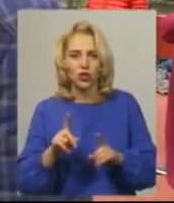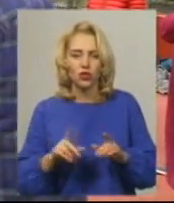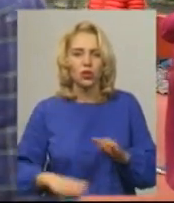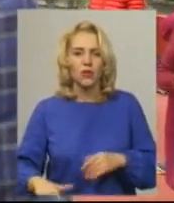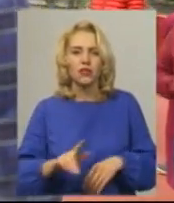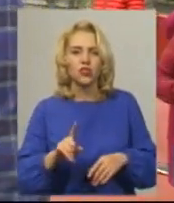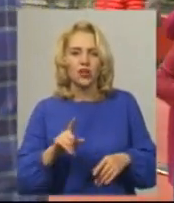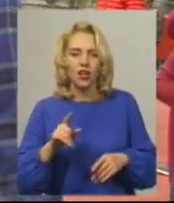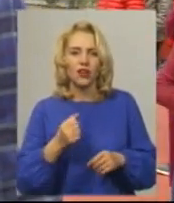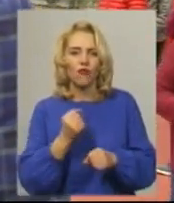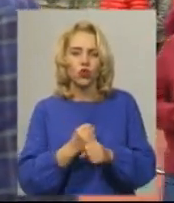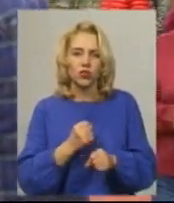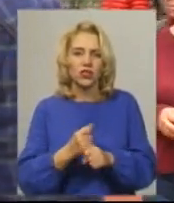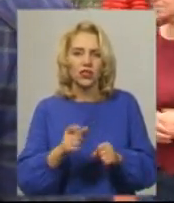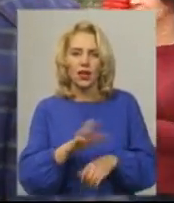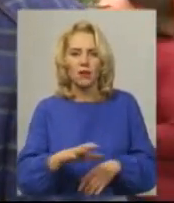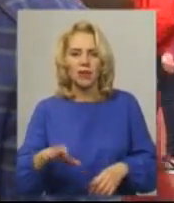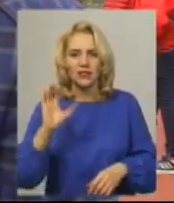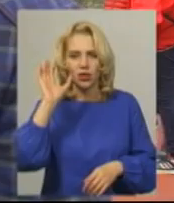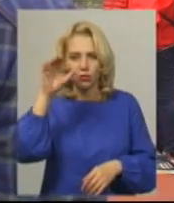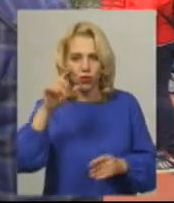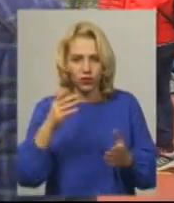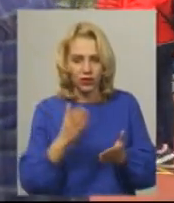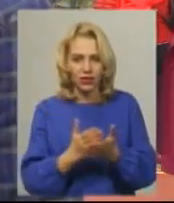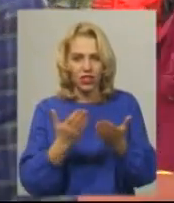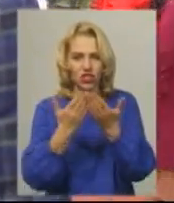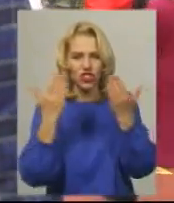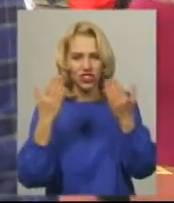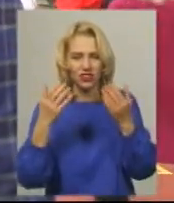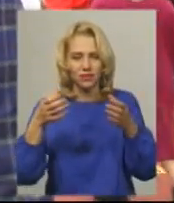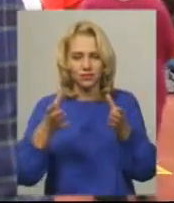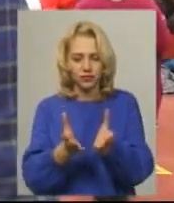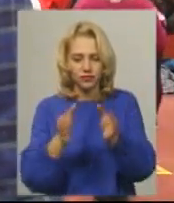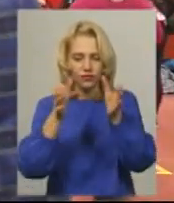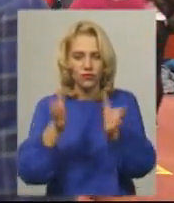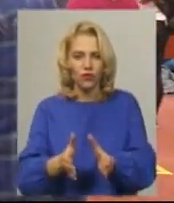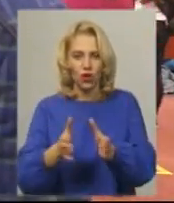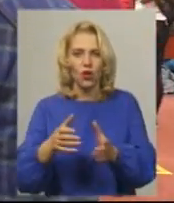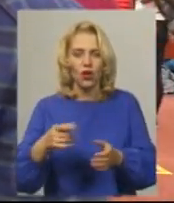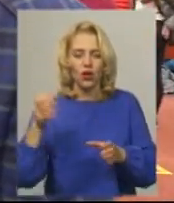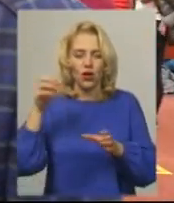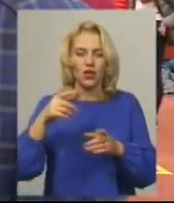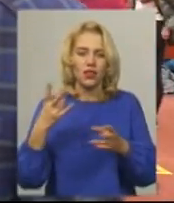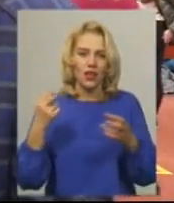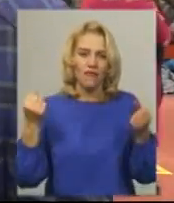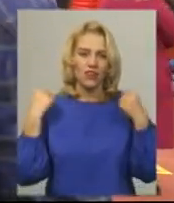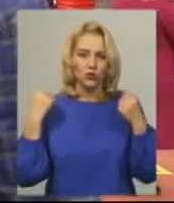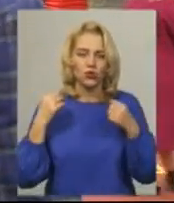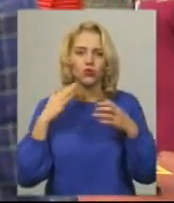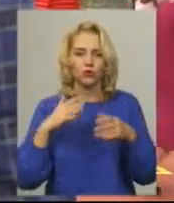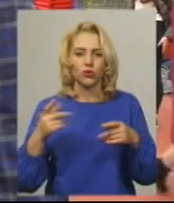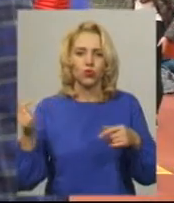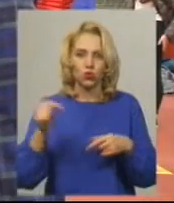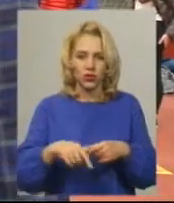функціональний. І баскетбольні щити є. Ми будемо також на уроках фізкультури. Сюди